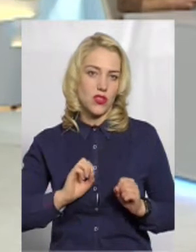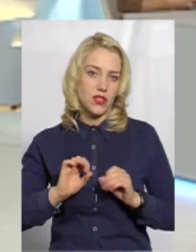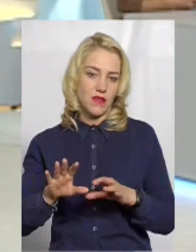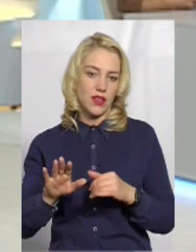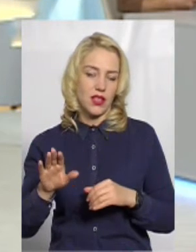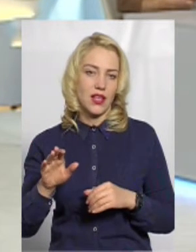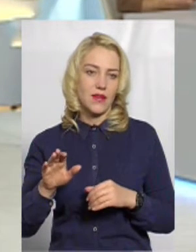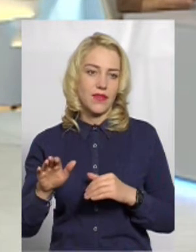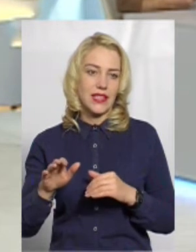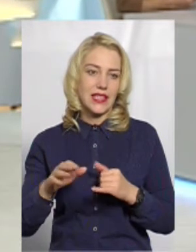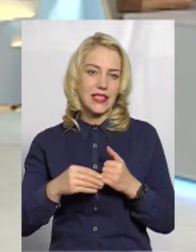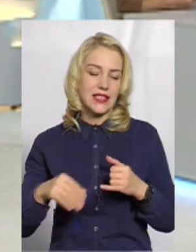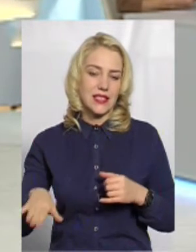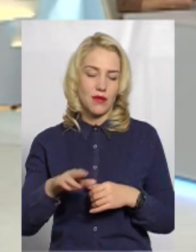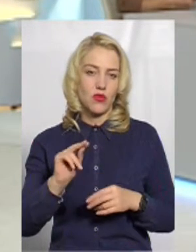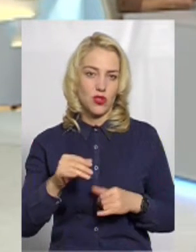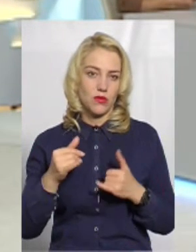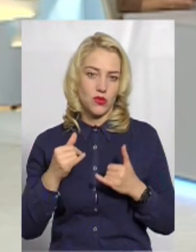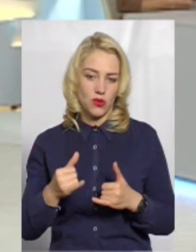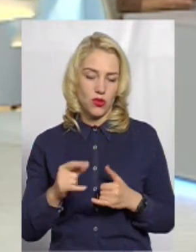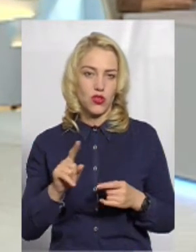сьогодні. Що скажете на цей рахунок?